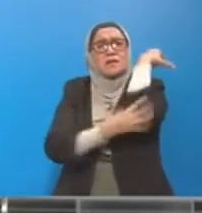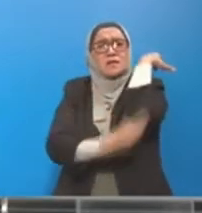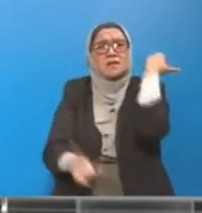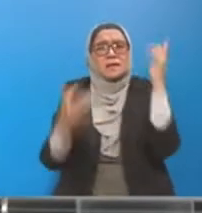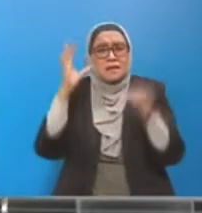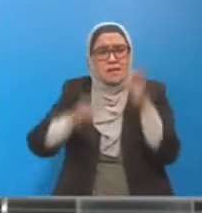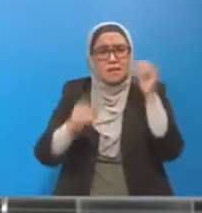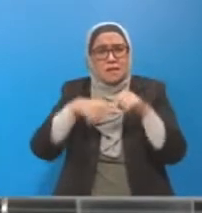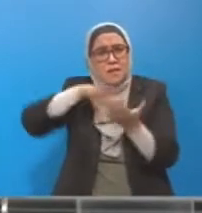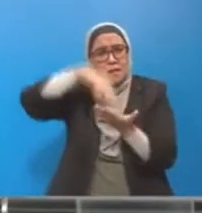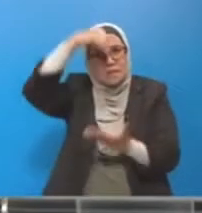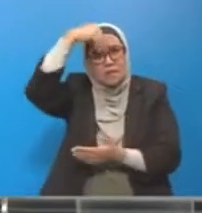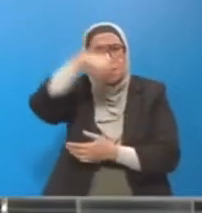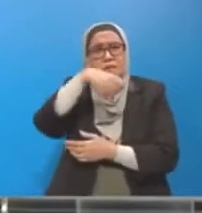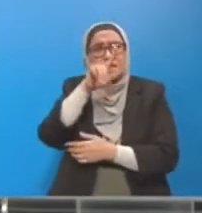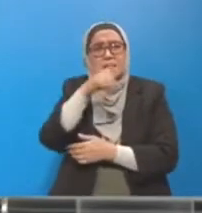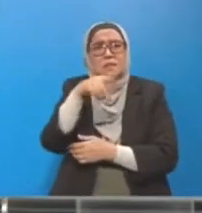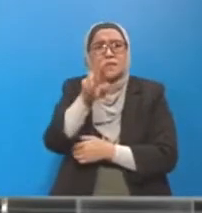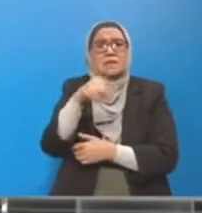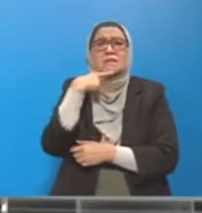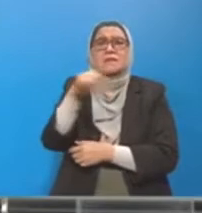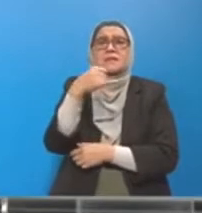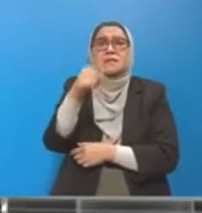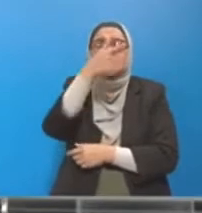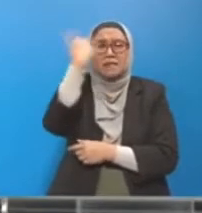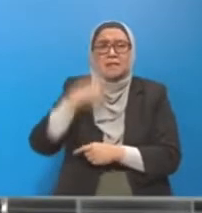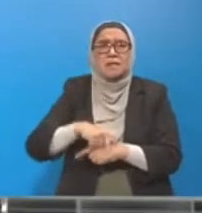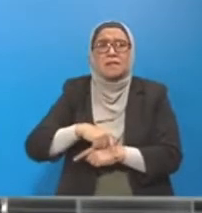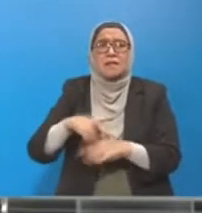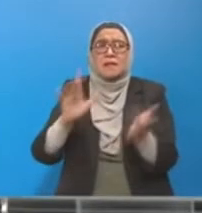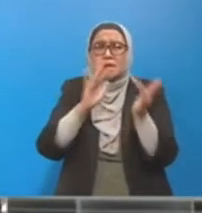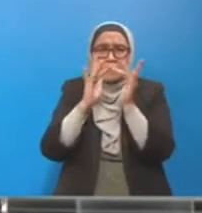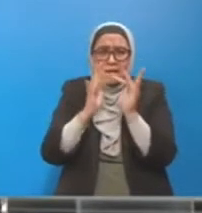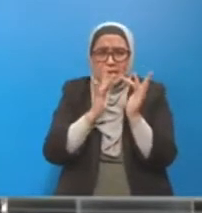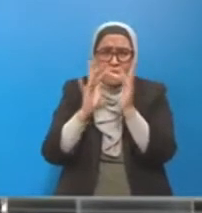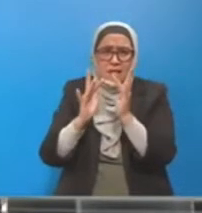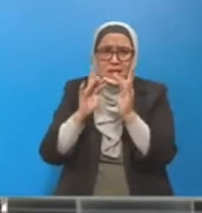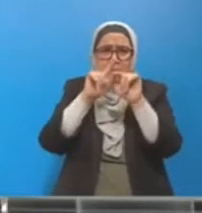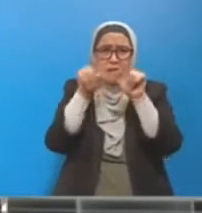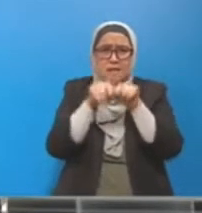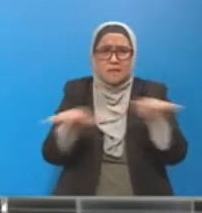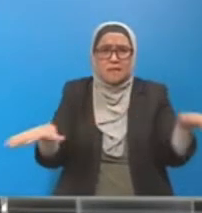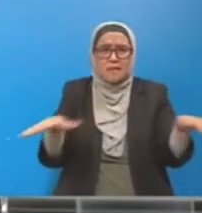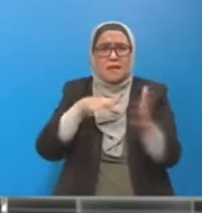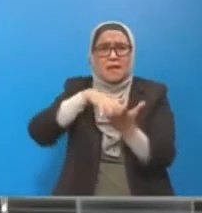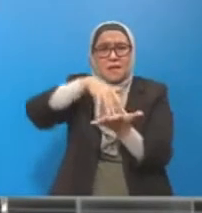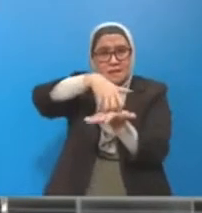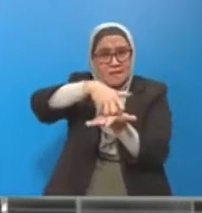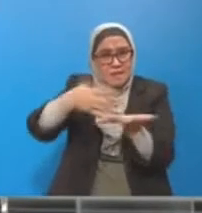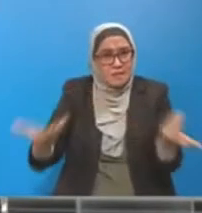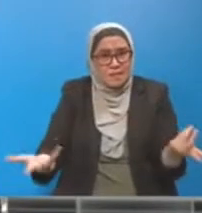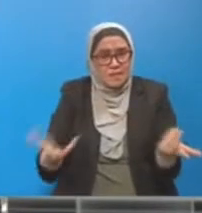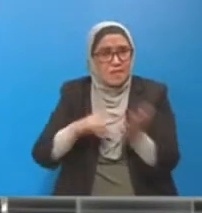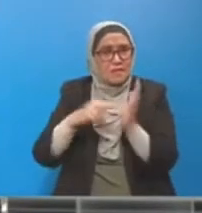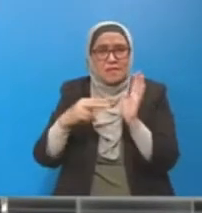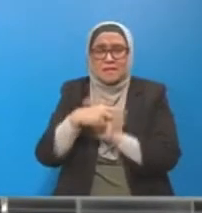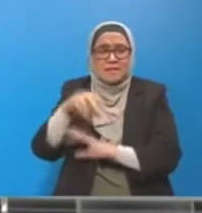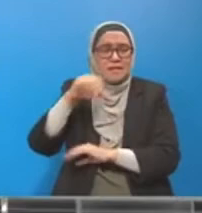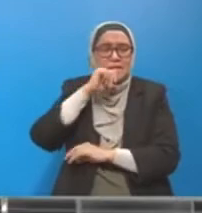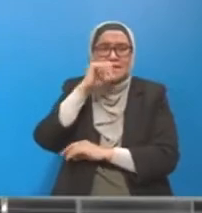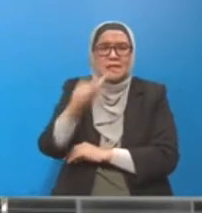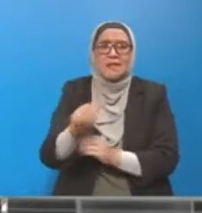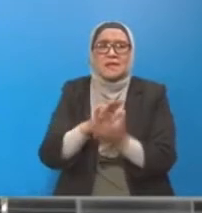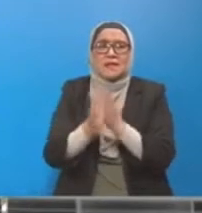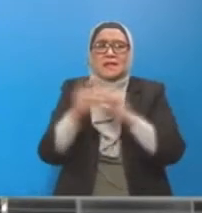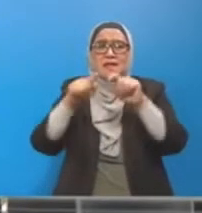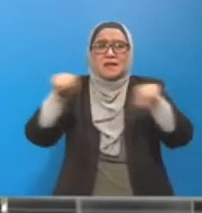PDPR, tak dapat. Sebab internet accessnya berada dalam keadaan lemah. ia tidak menjadikan tempat tersebut adalah tempat yang berdaya huni.